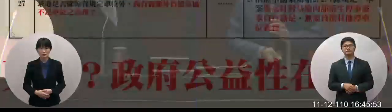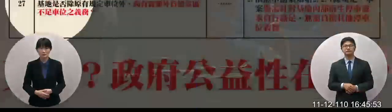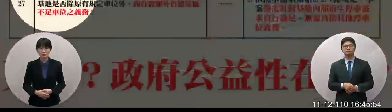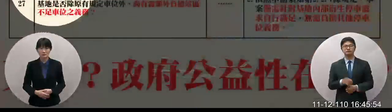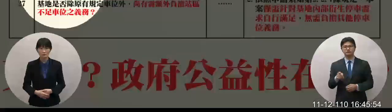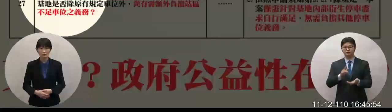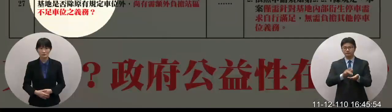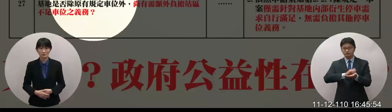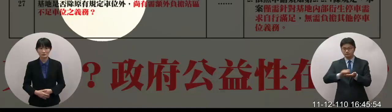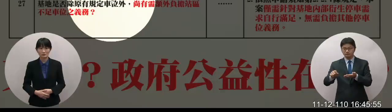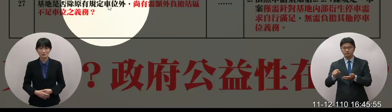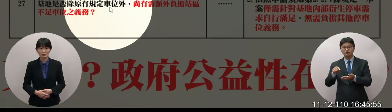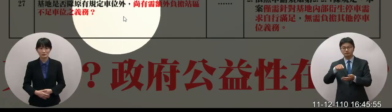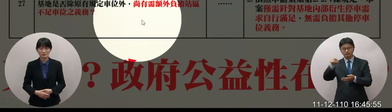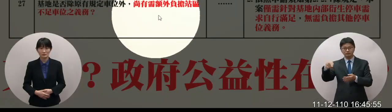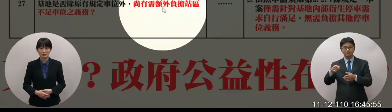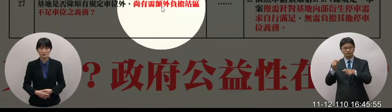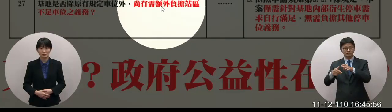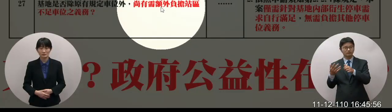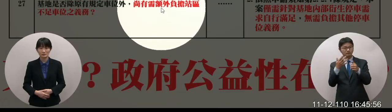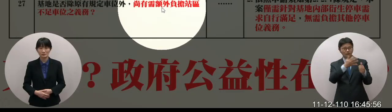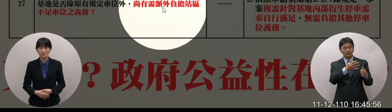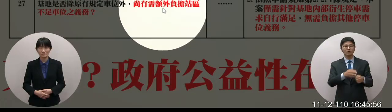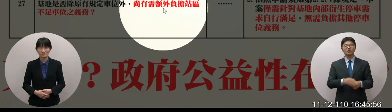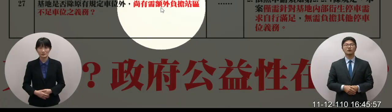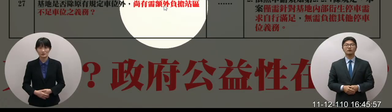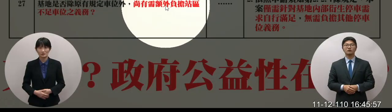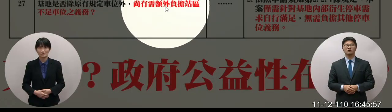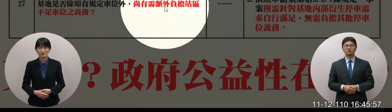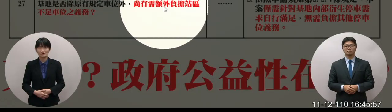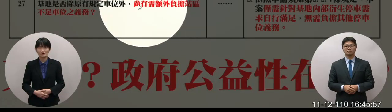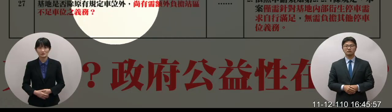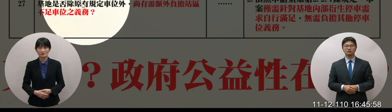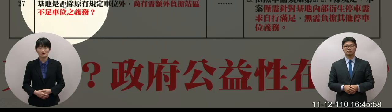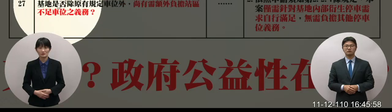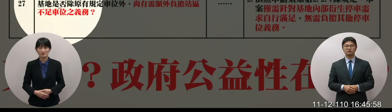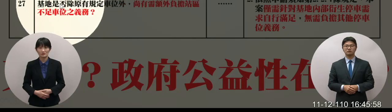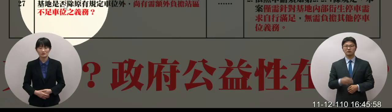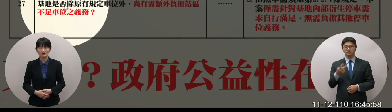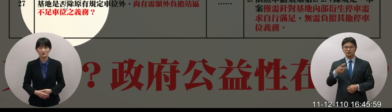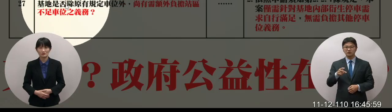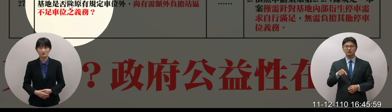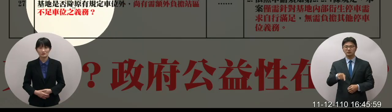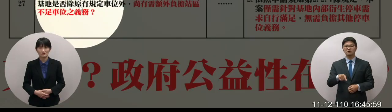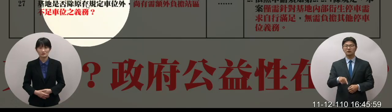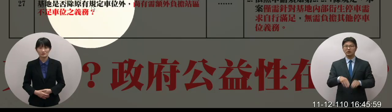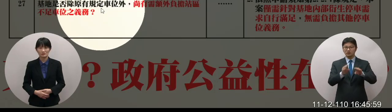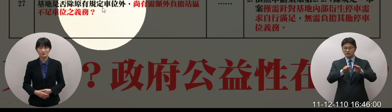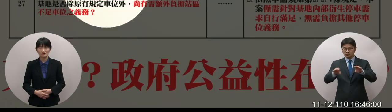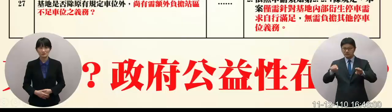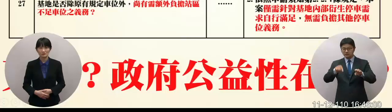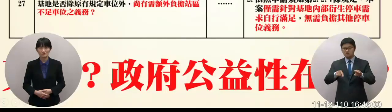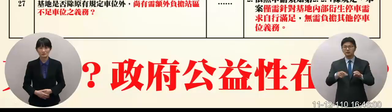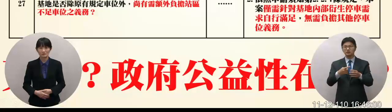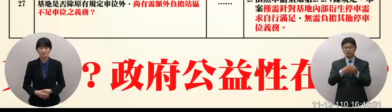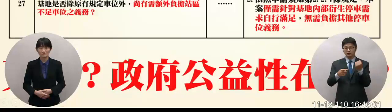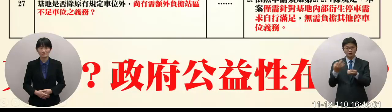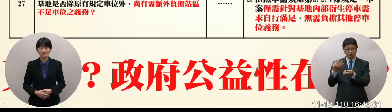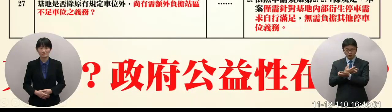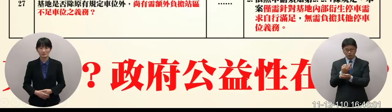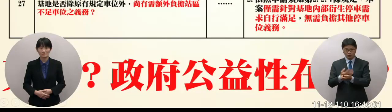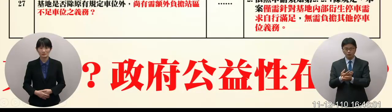這次招標人家問你喔要不要包含其他要負擔站外的不足車位的這個部分